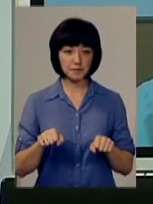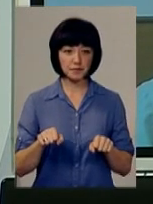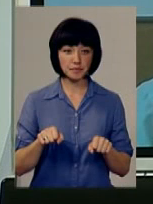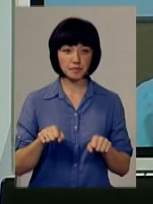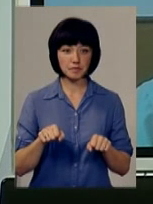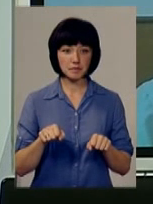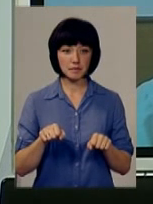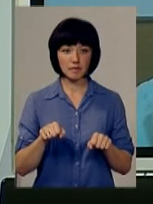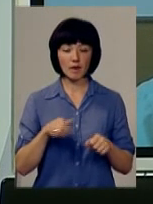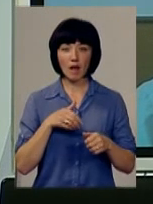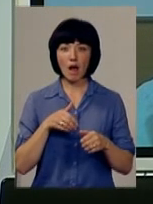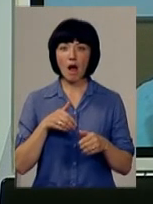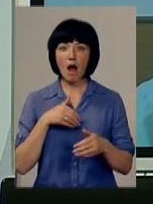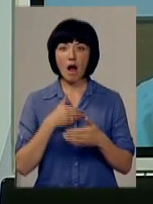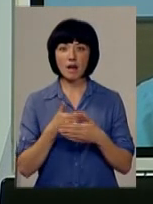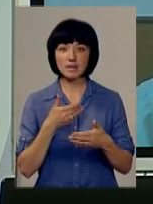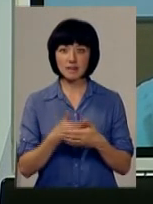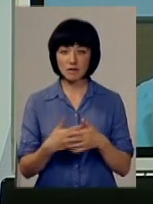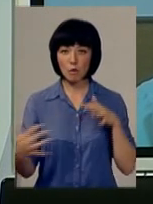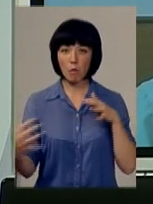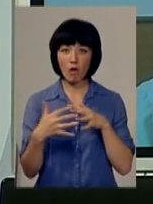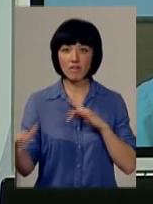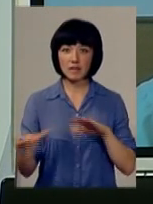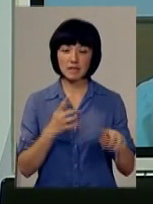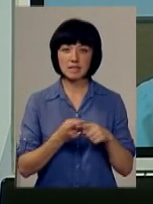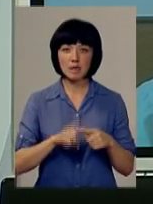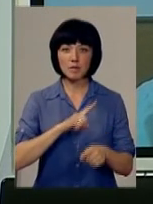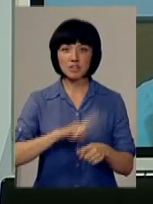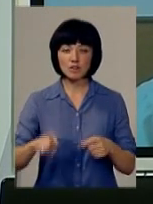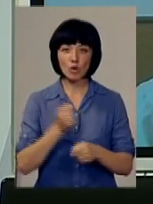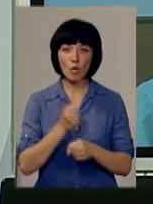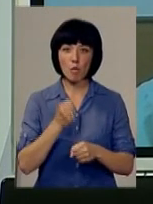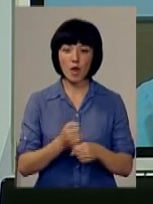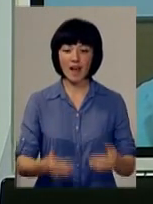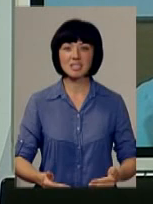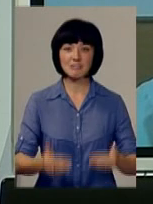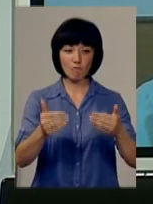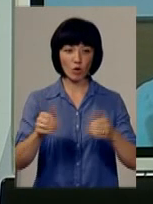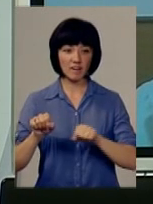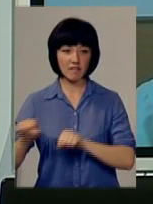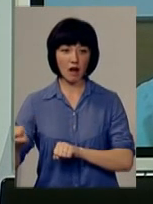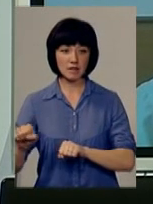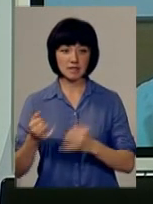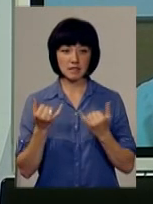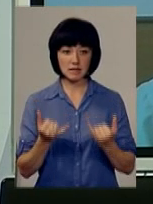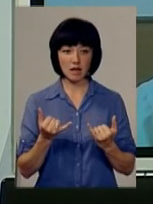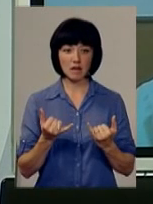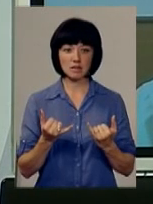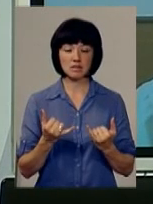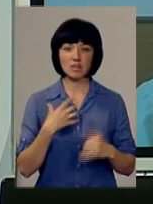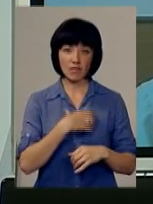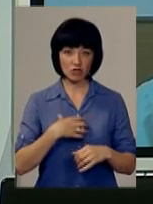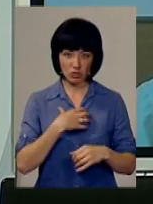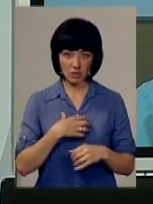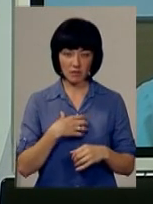сказати, поновлення активних бойових дій. І тому це присвичення роботи з фортифікації, зрозуміло, зараз стоїть на повістки дня